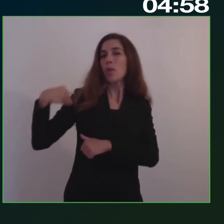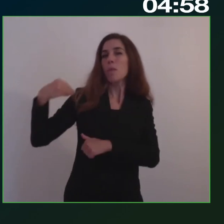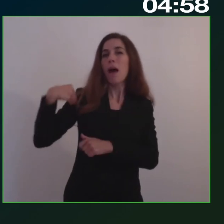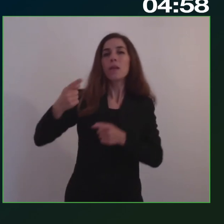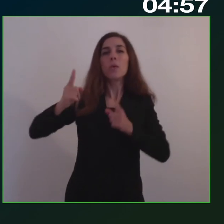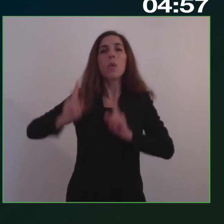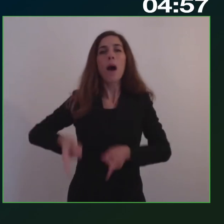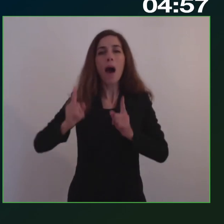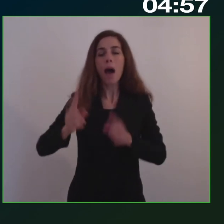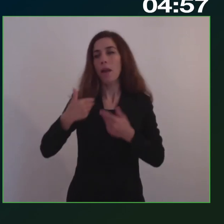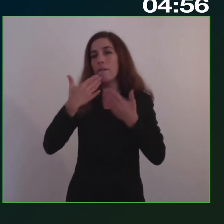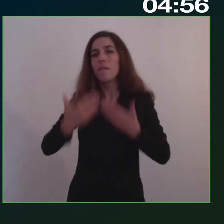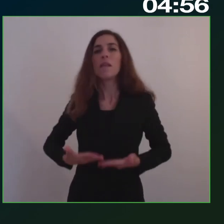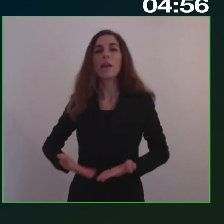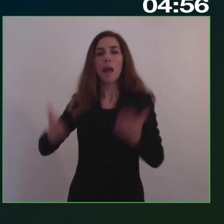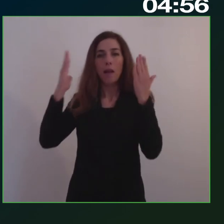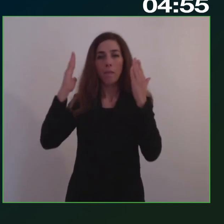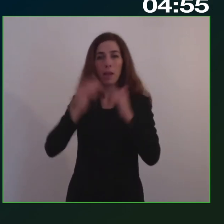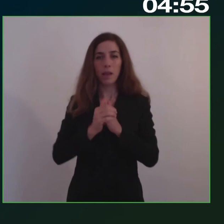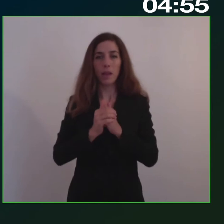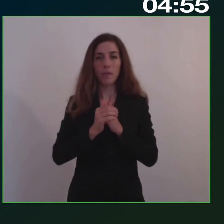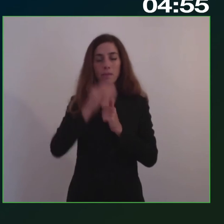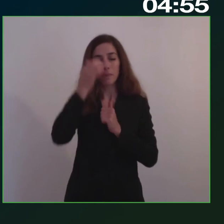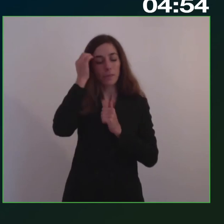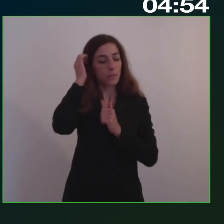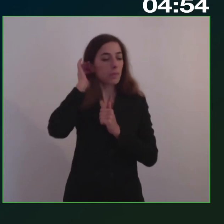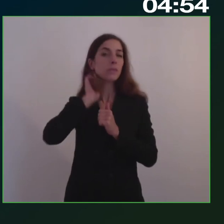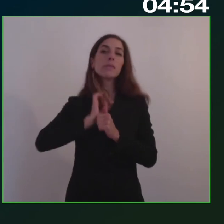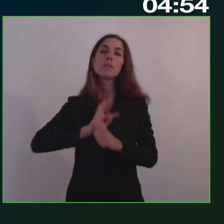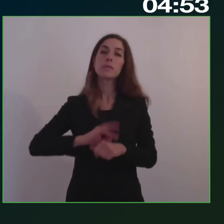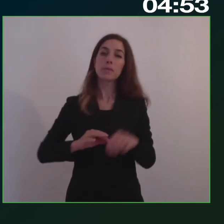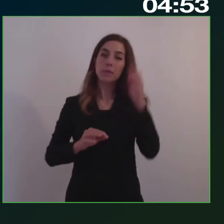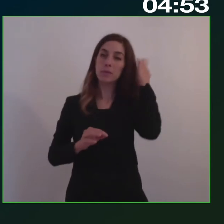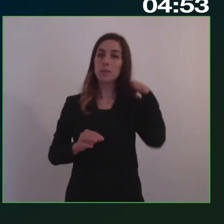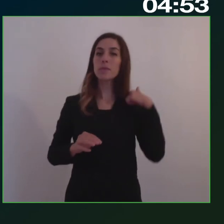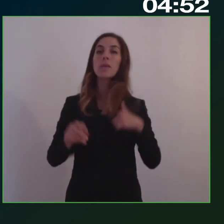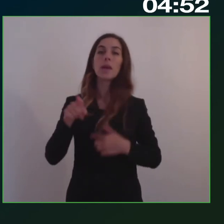Quindi è una operazione complessa che io saluto con grande